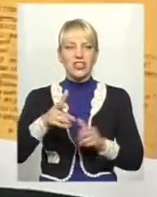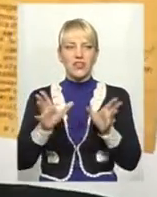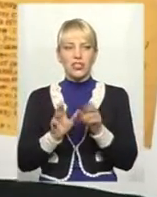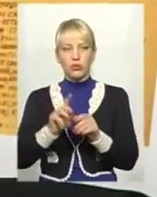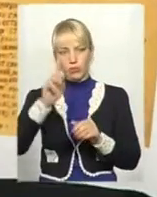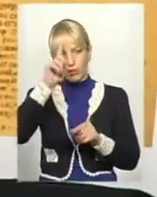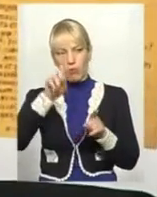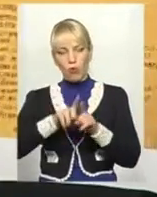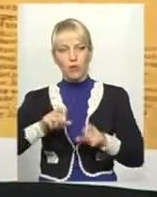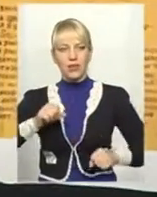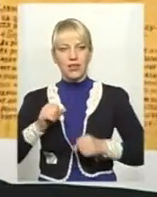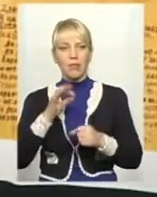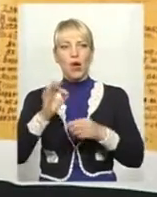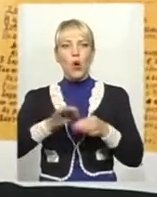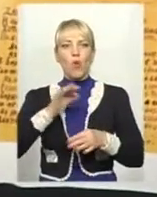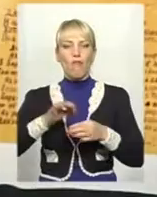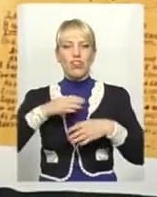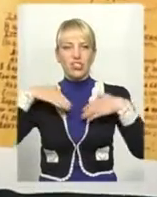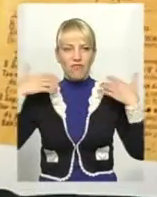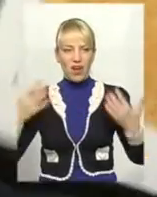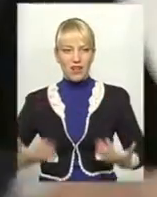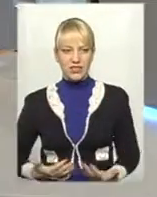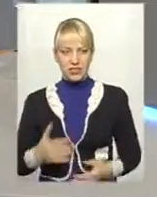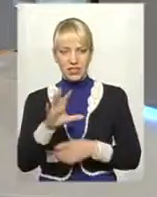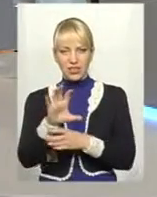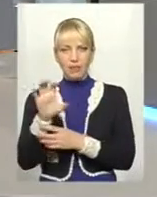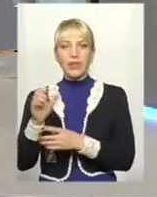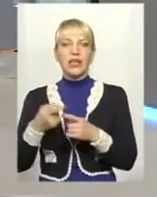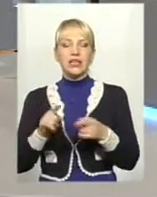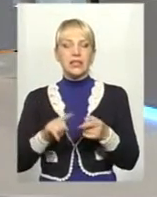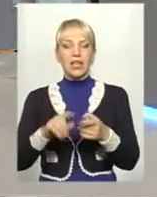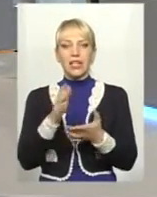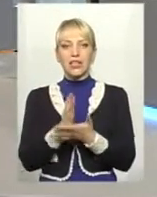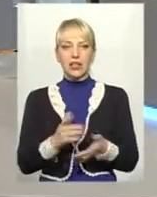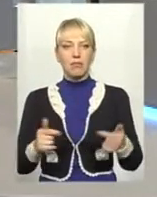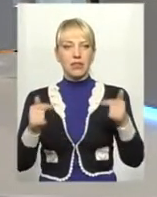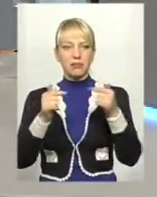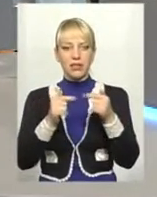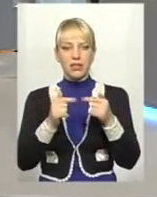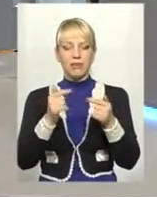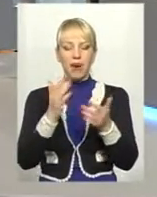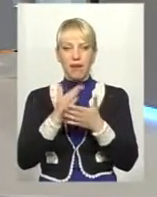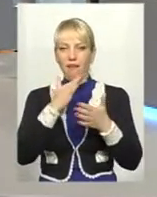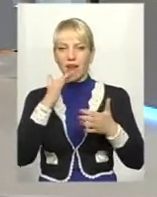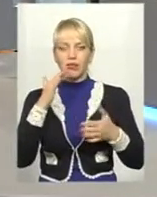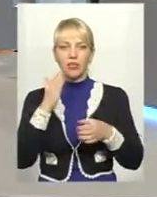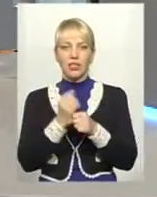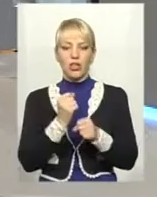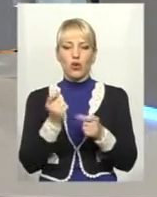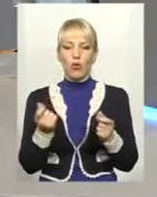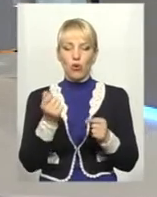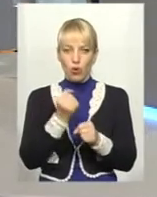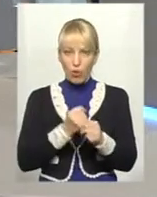в вишиванці зображений. Таким чином, безперечно, є ще масив роботи. це мало висвітлена